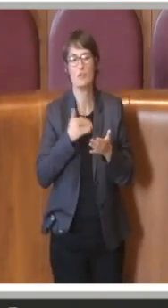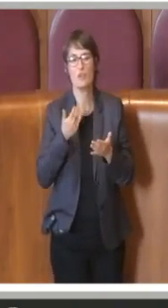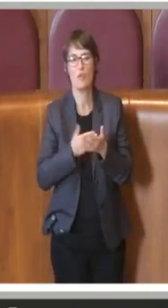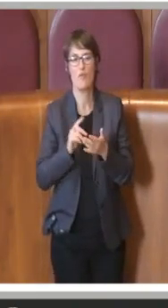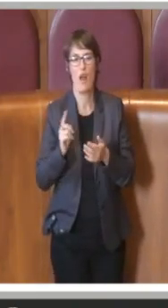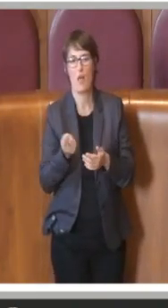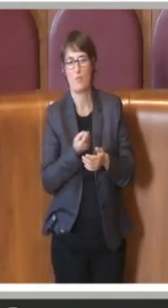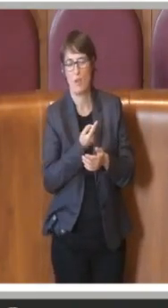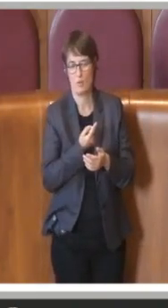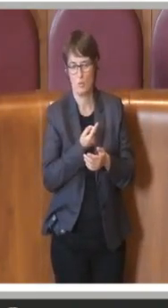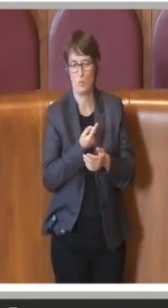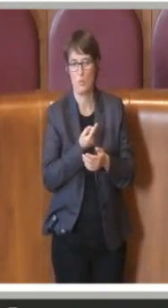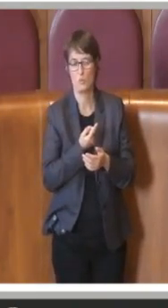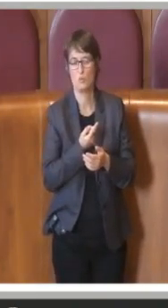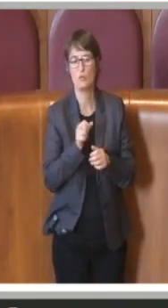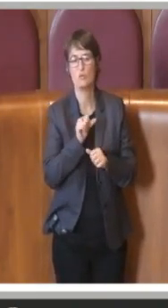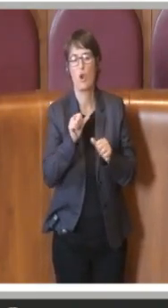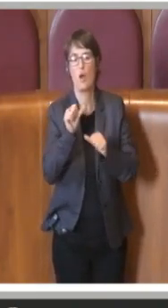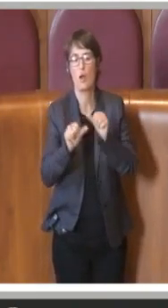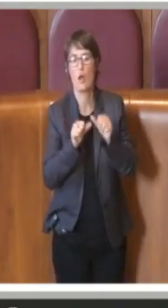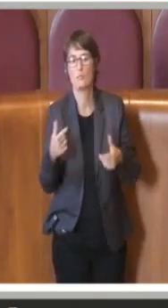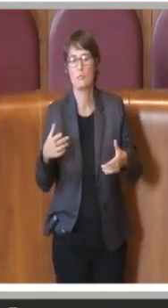adeguati ai DPCM governativi.